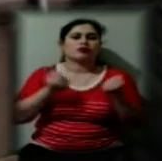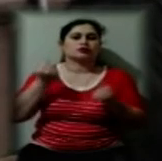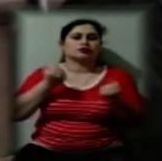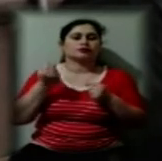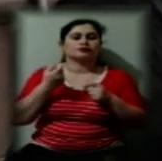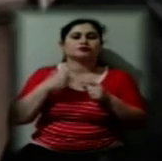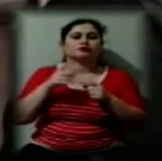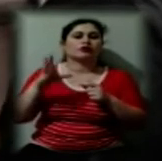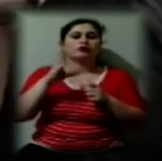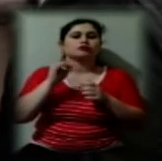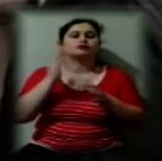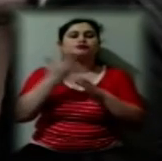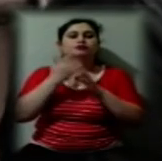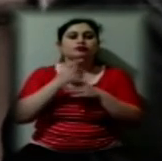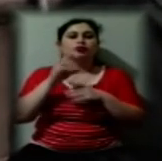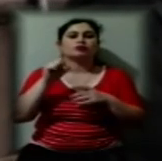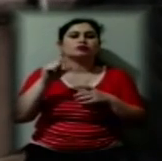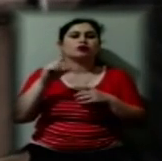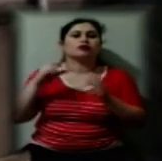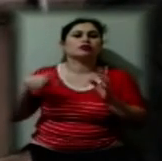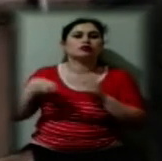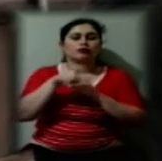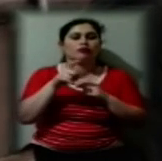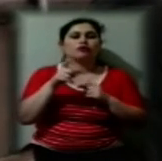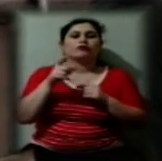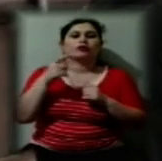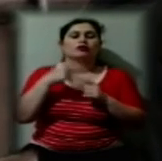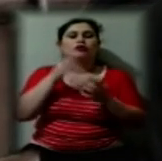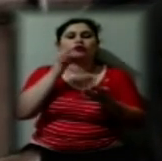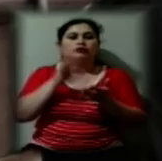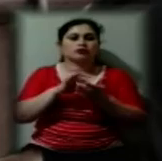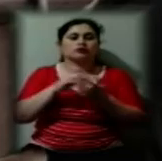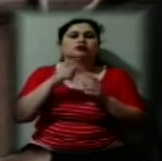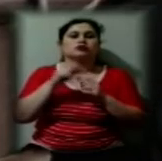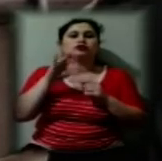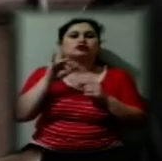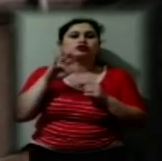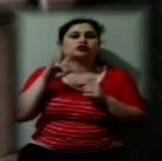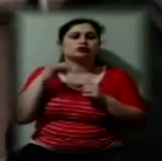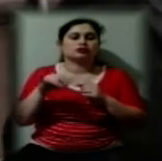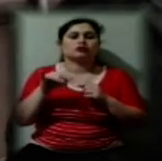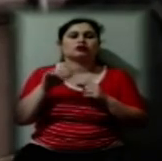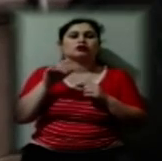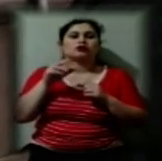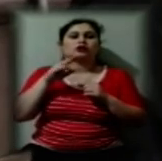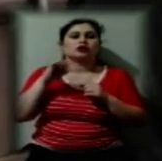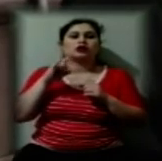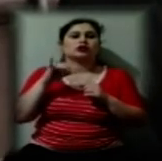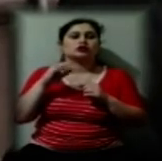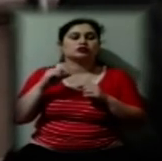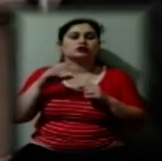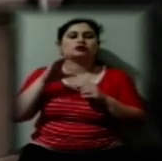сприяти безпекі дорожнього руху і відповідає чинним технічним стандартам